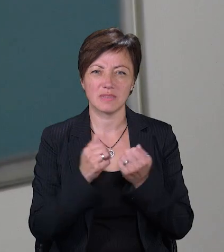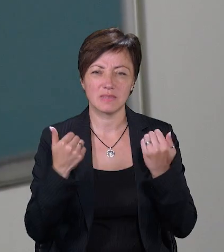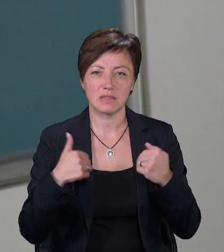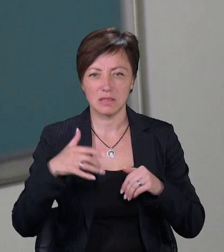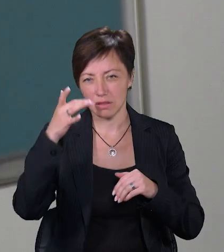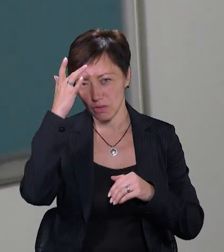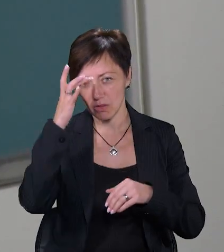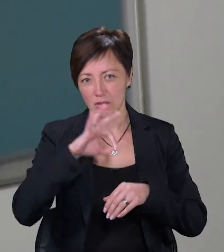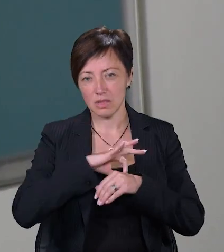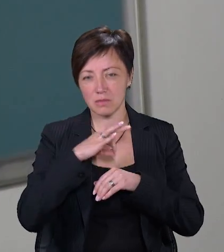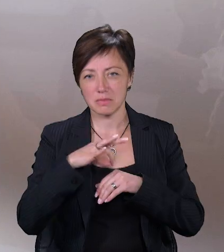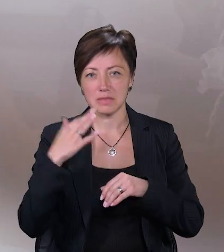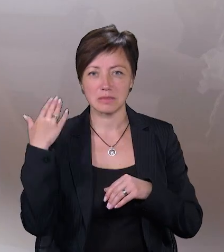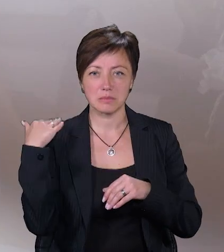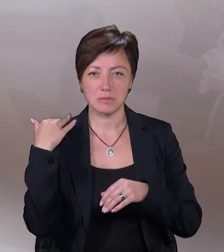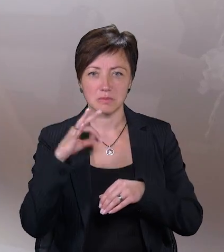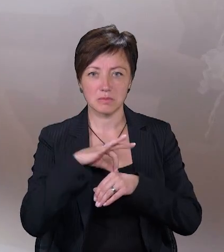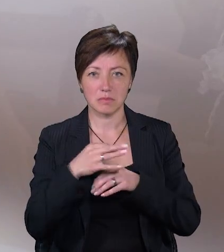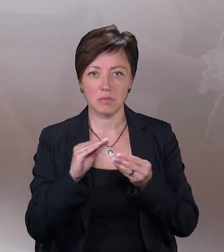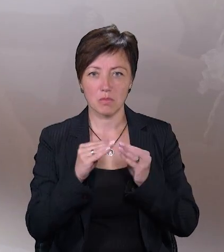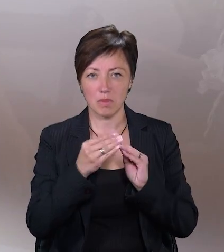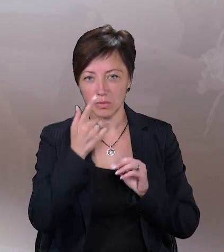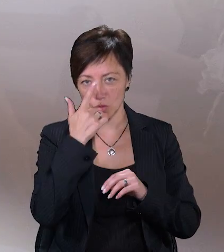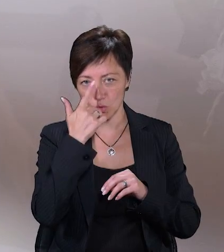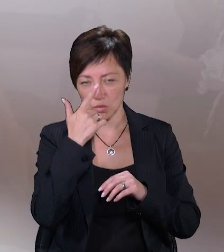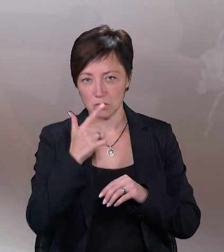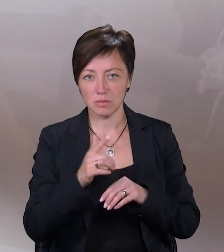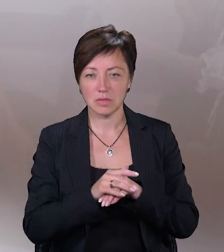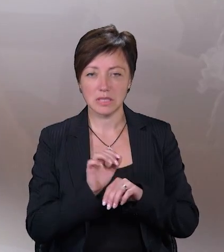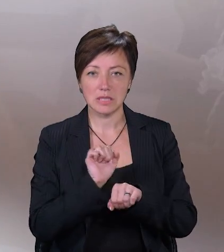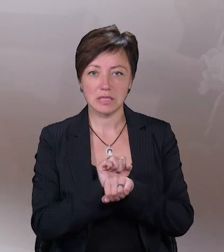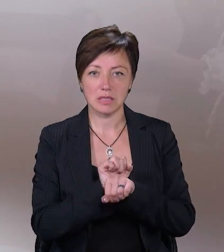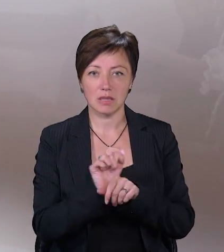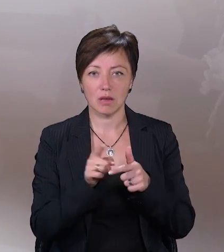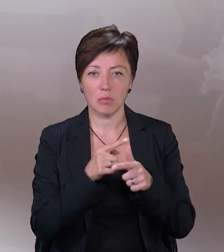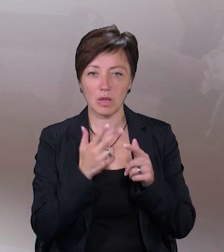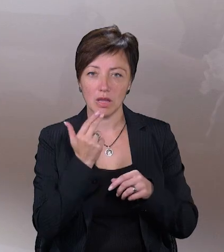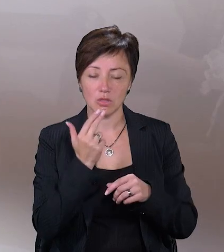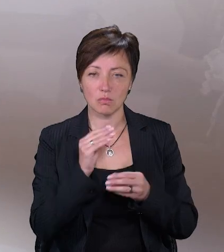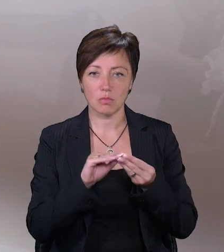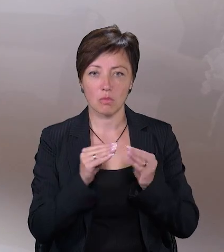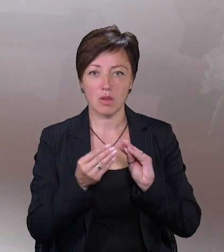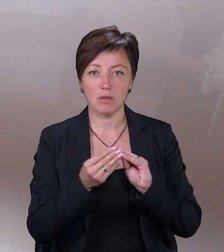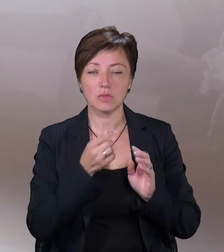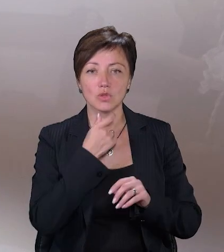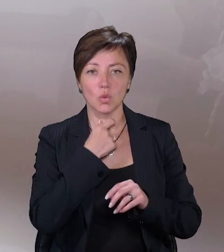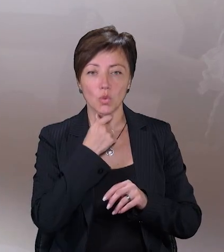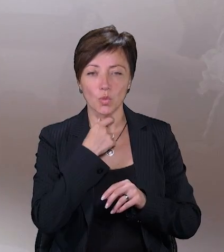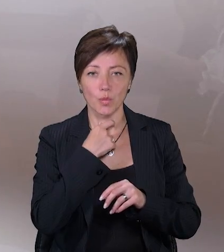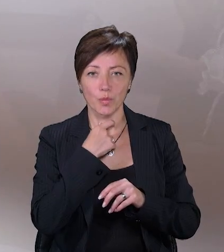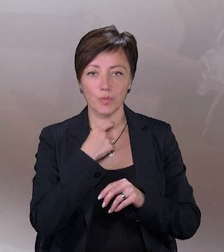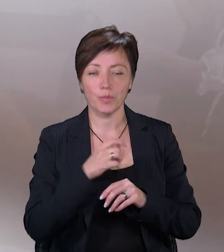біль, біль в спині, проблеми з носом, закладеність або нежить, проблеми з горлом,